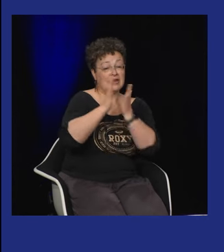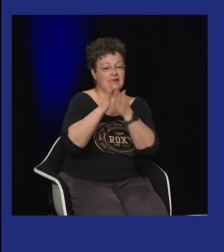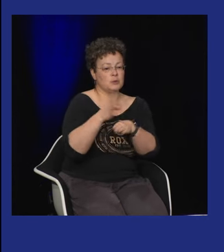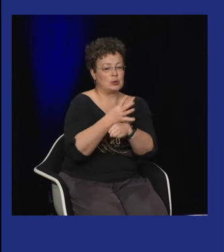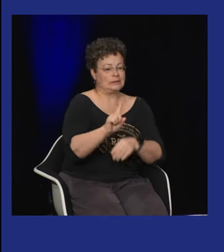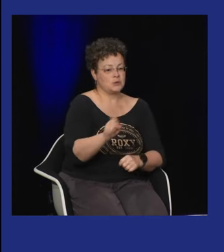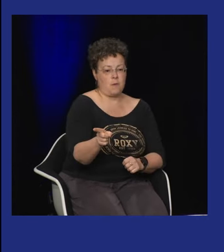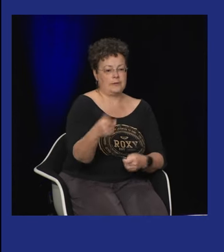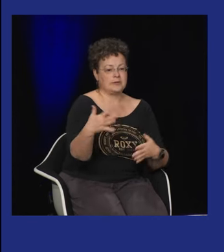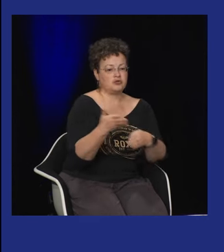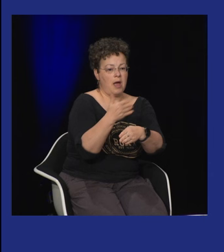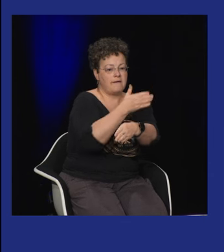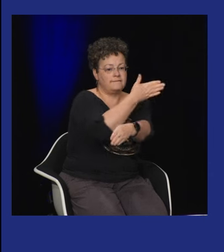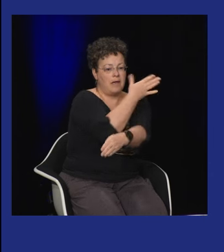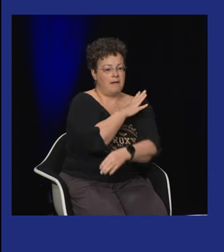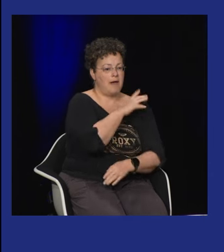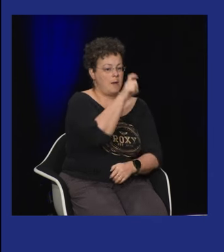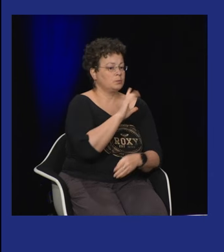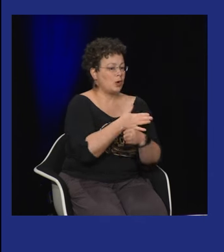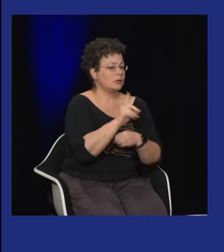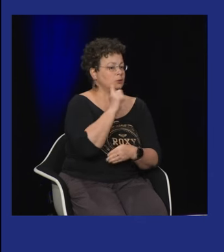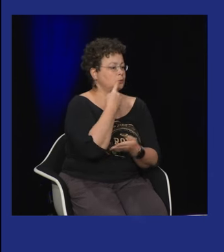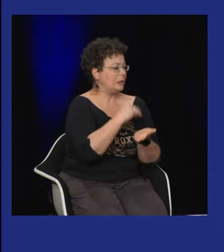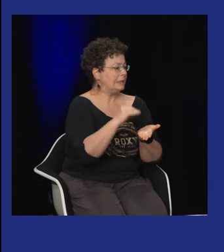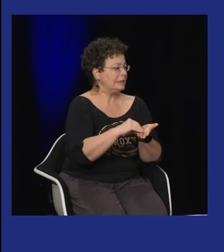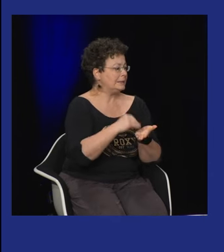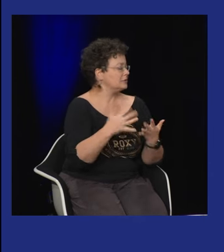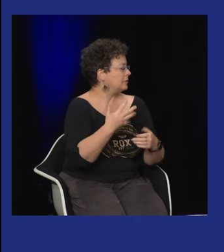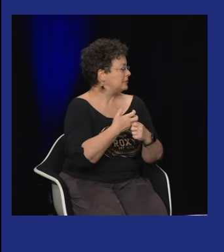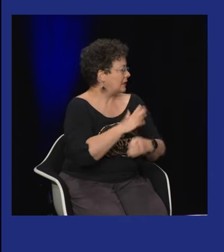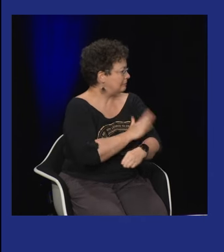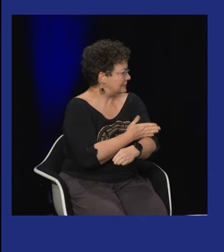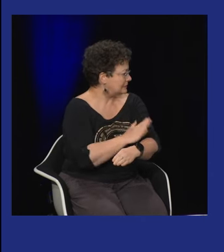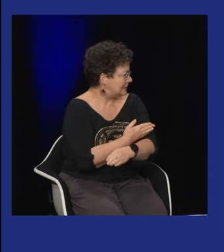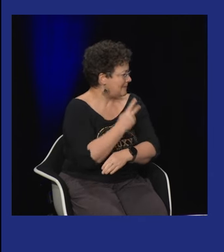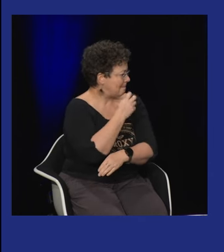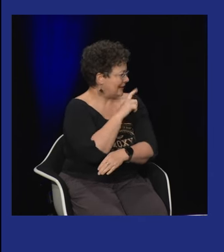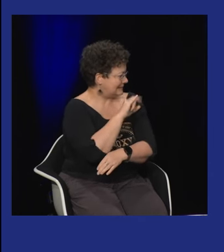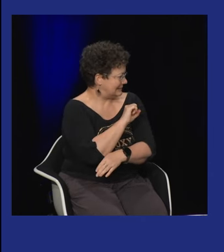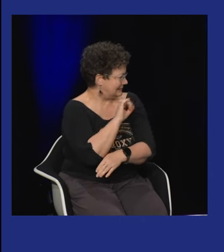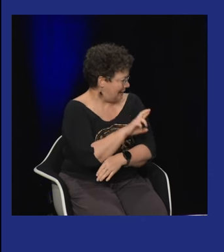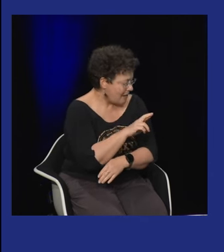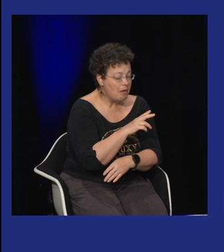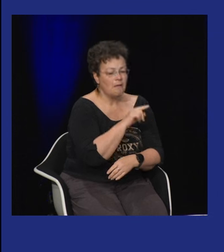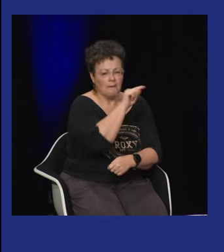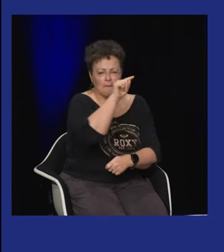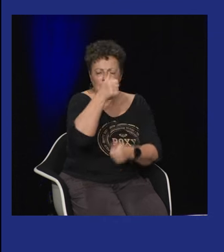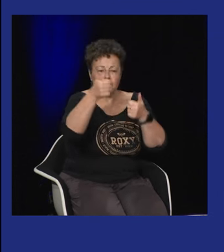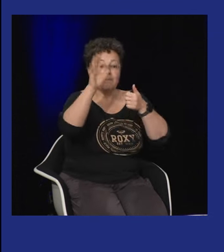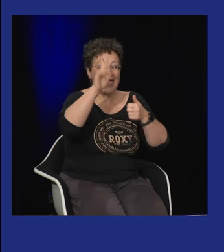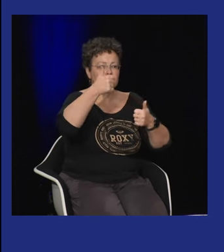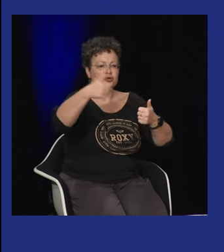c'est le premier livre de poésie et bien non pas du tout il y déjà des sourds qui ont écrit de la poésie